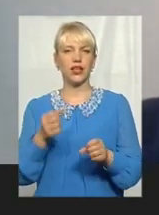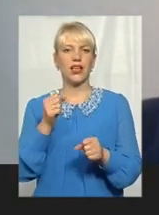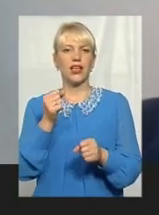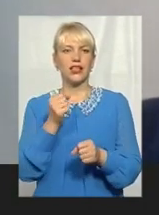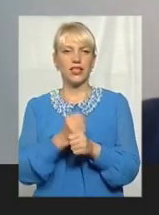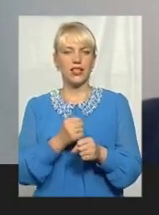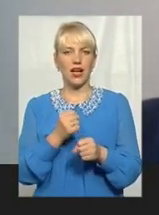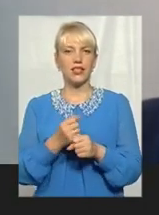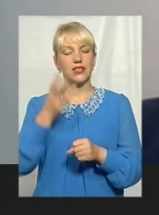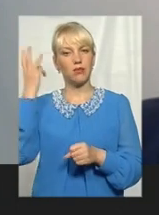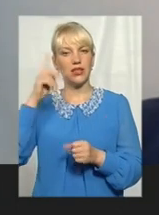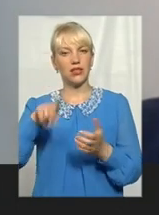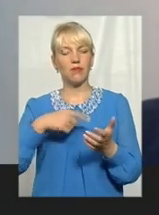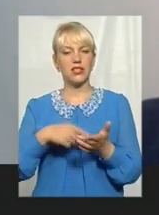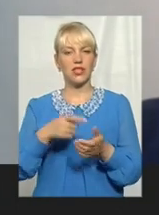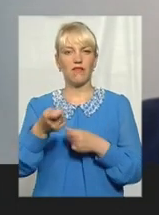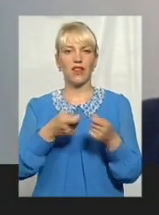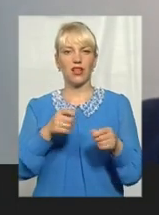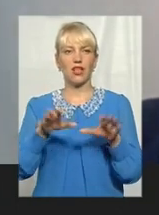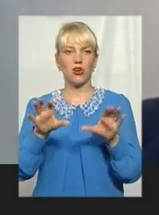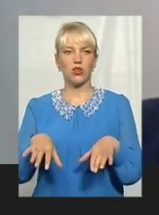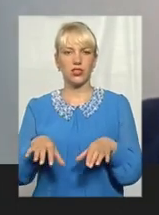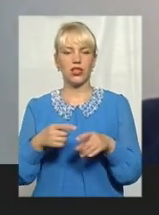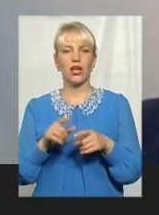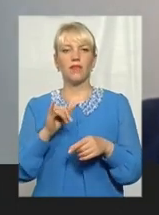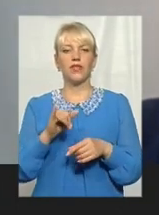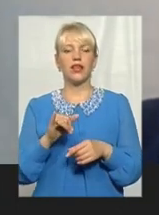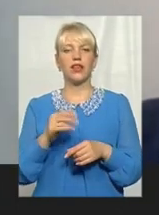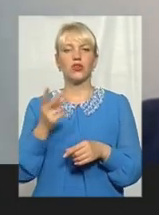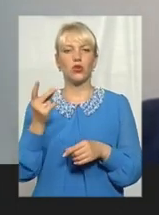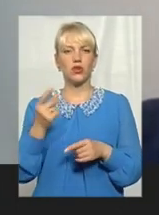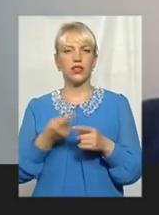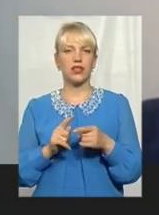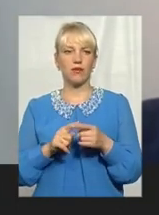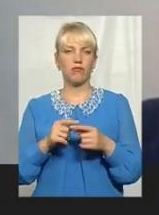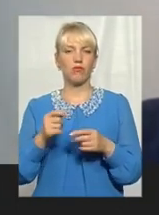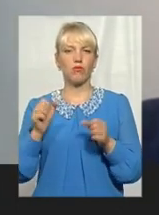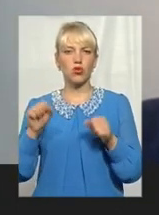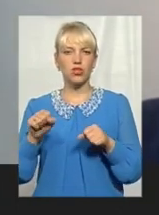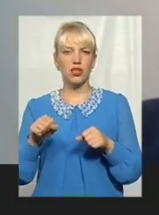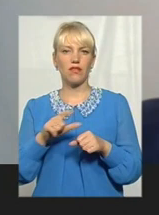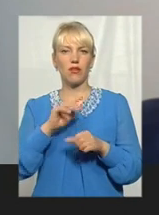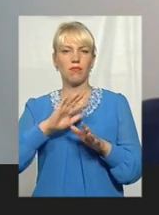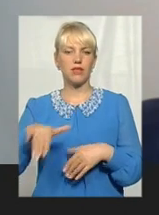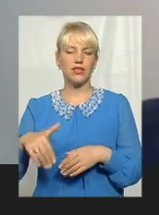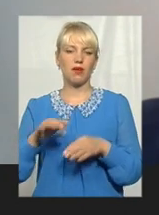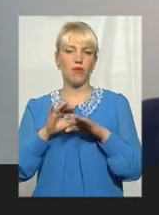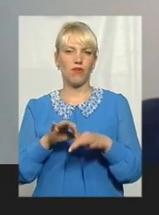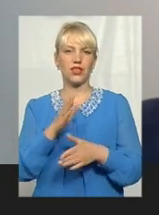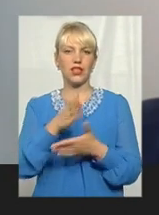хмельницької міської влади, особі голови і ради, а з іншого боку, це стало можливим після проведення